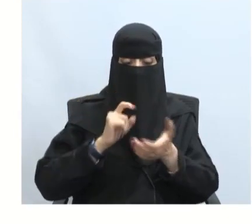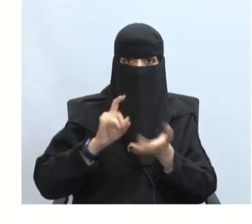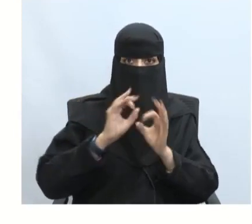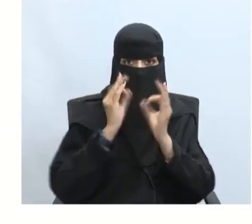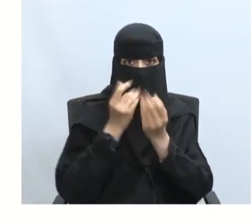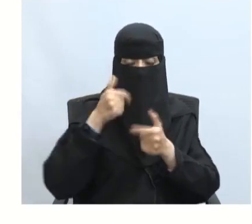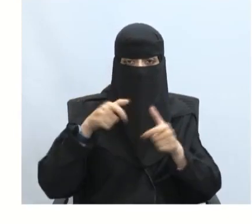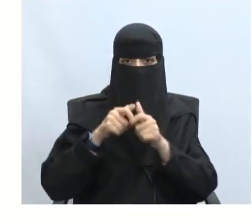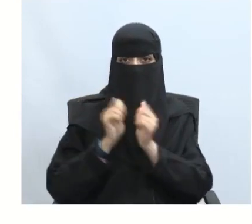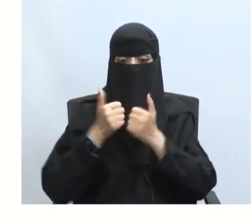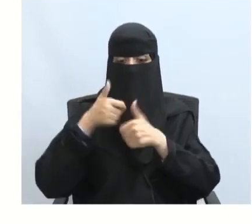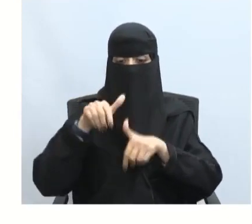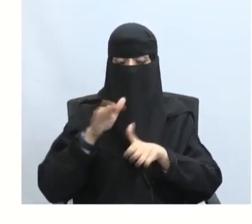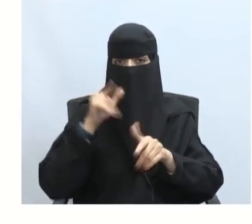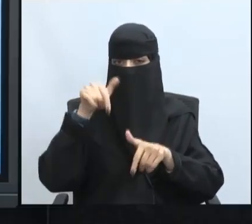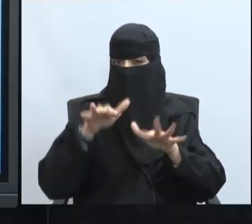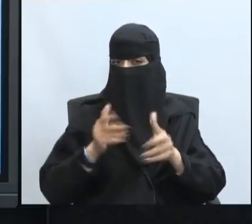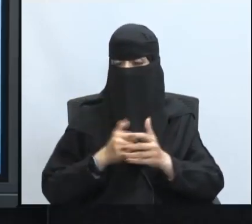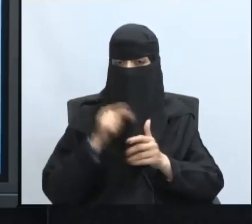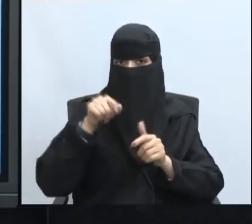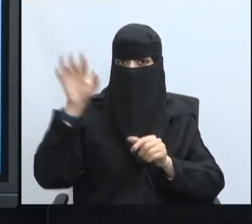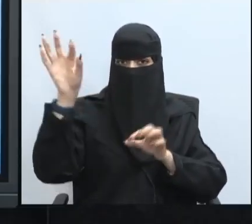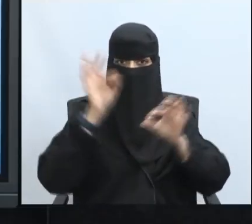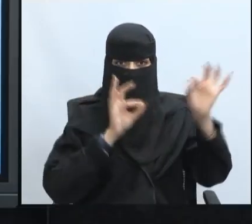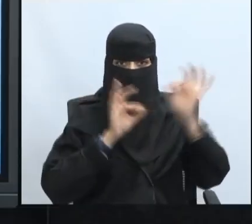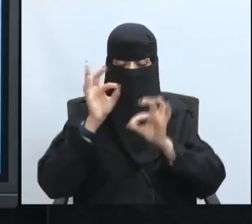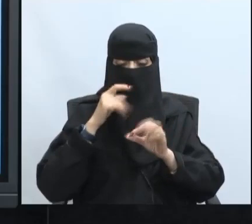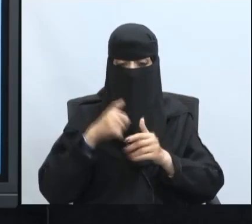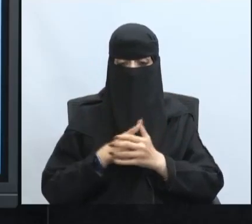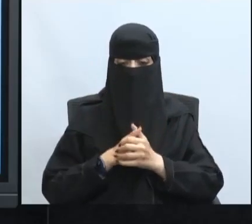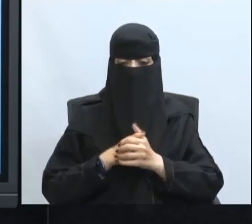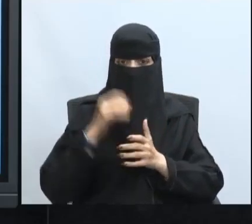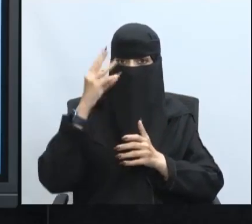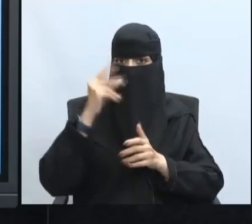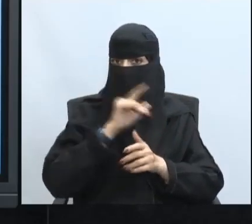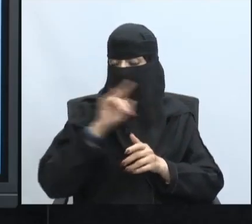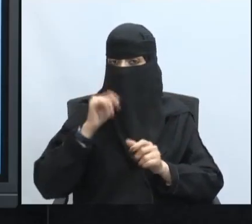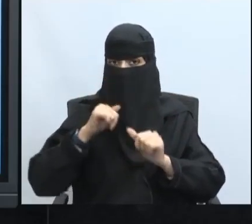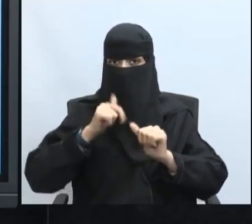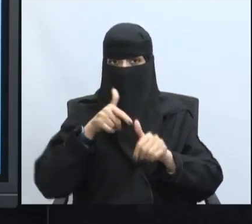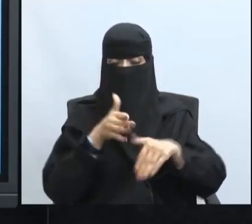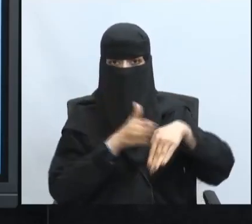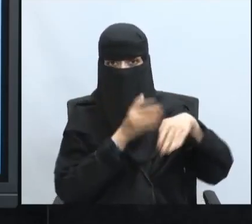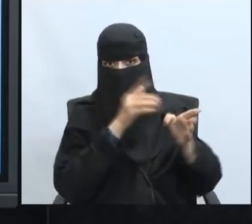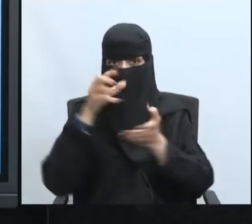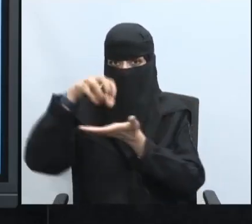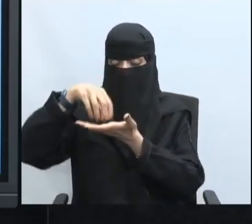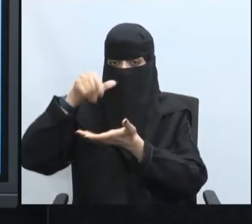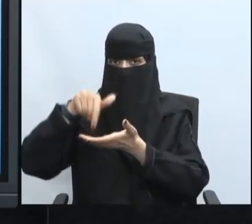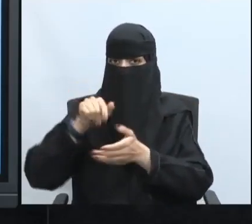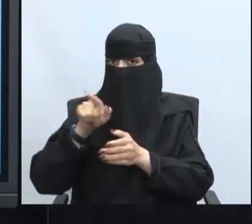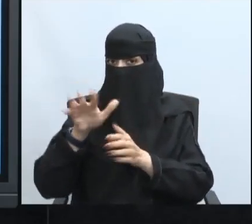لدينا بعض من الأزمات أقوم بتصنيفها عدم كفاية الخدمات لمنطقة ما